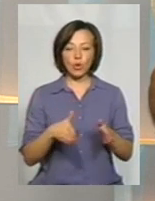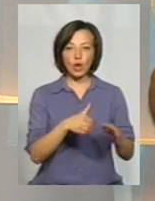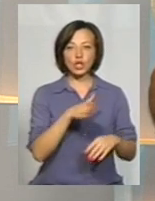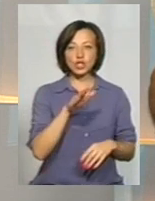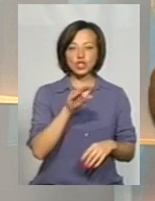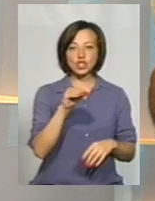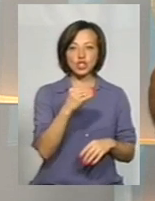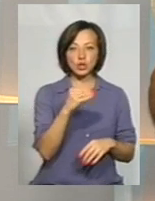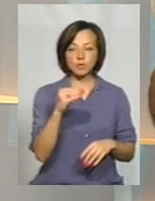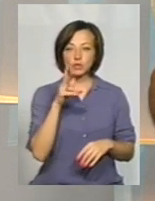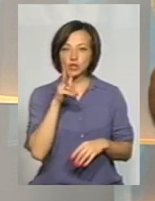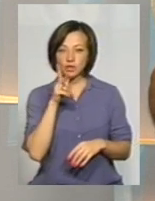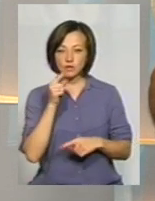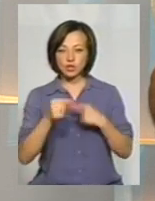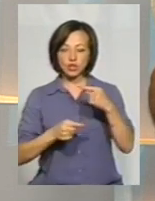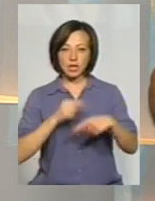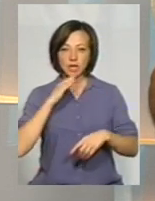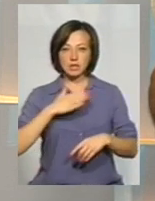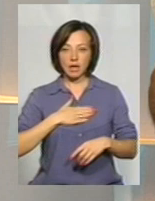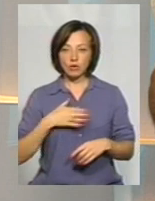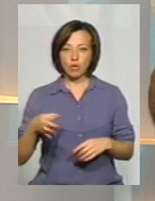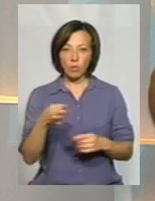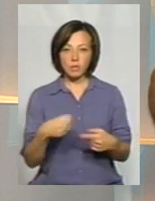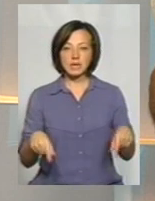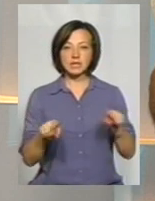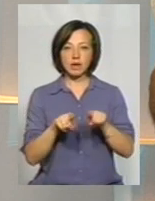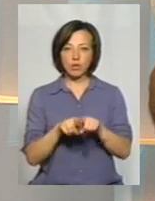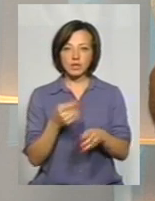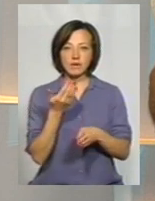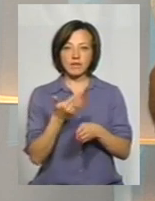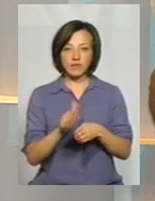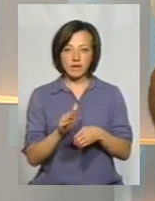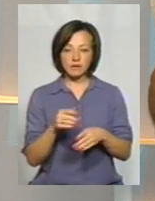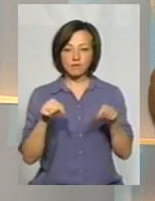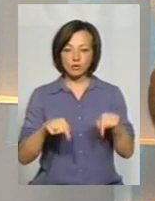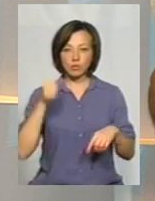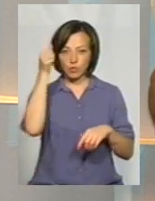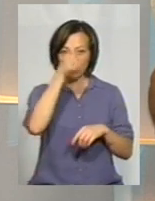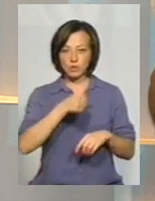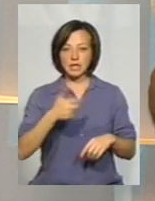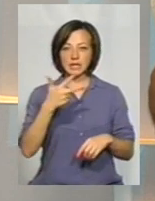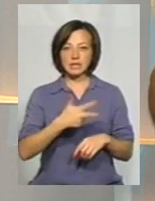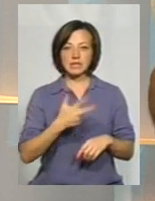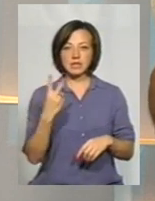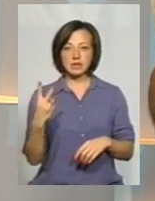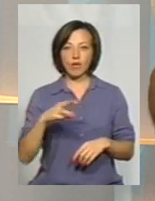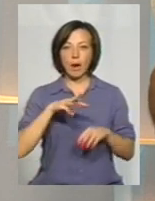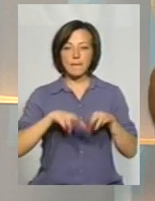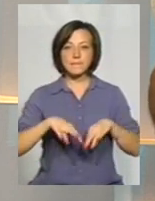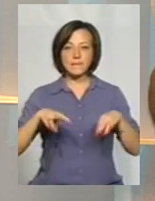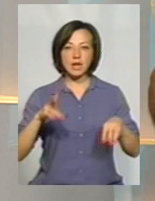-Черниці, яка проходить через нашу область. Область на неї також виділено в цьому році 302 мільйона, тому